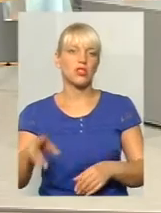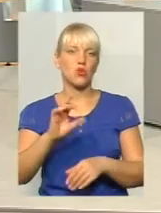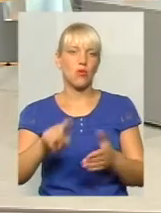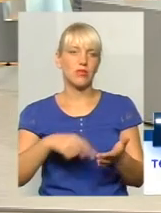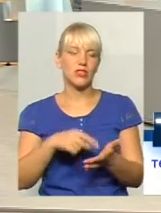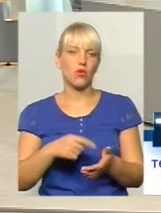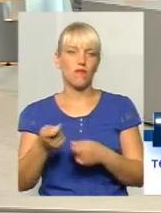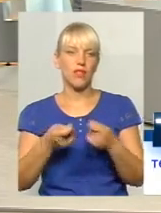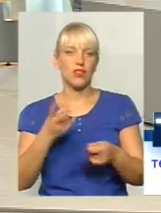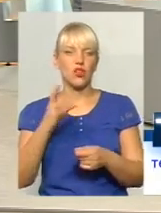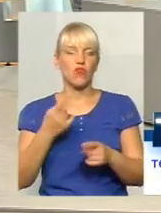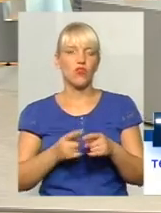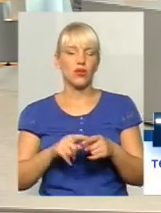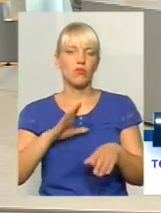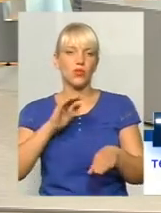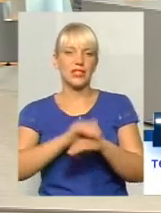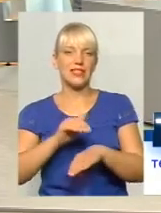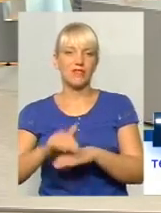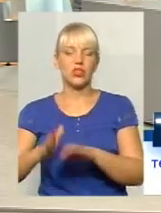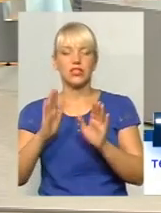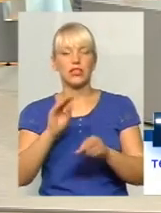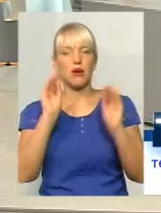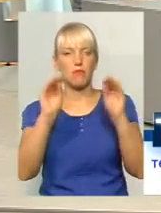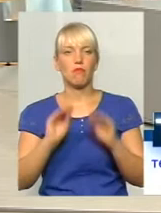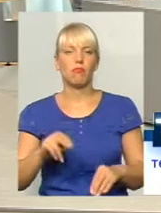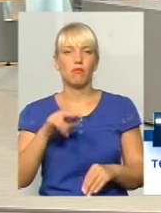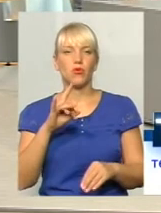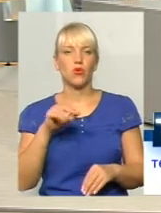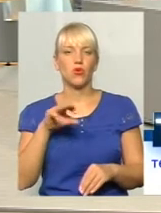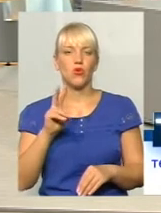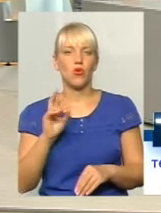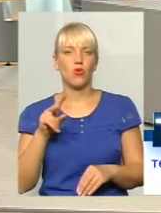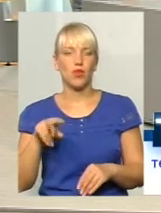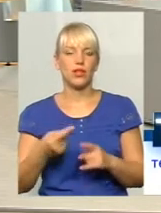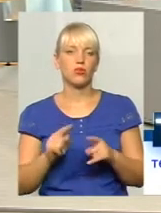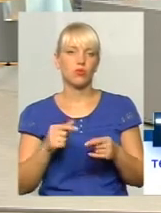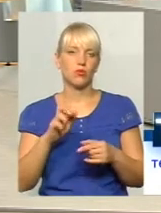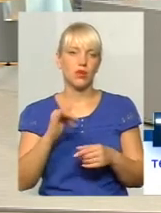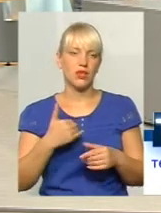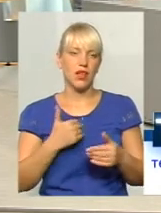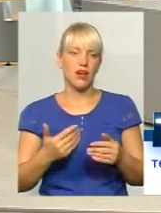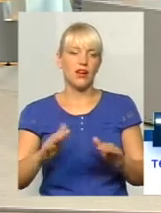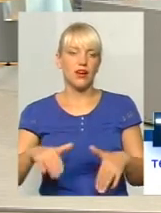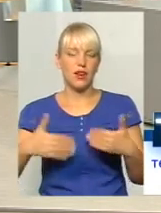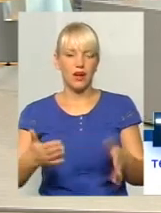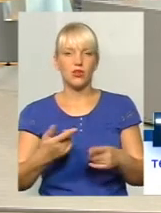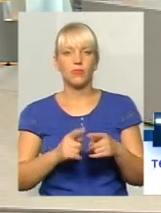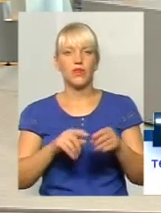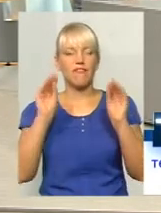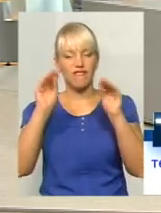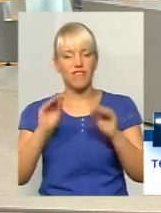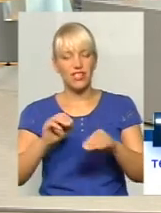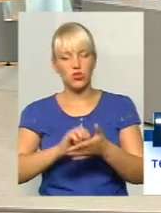Однак, вони були зафіксовані лише протоколом. Тому я би радив, щоб вони фіксувалися не протоколом, а